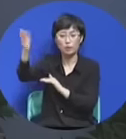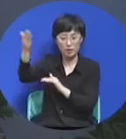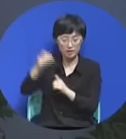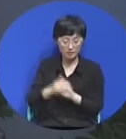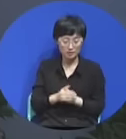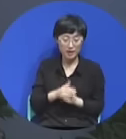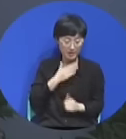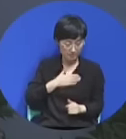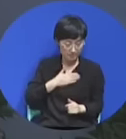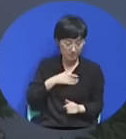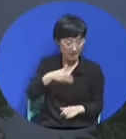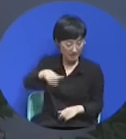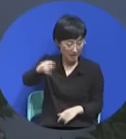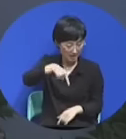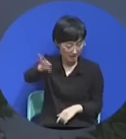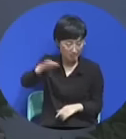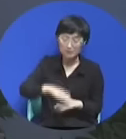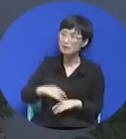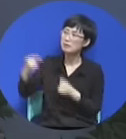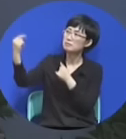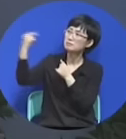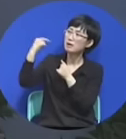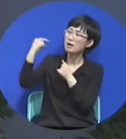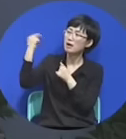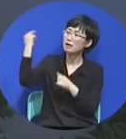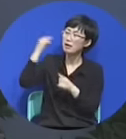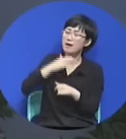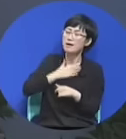그 말을 모세 알아들었어요.